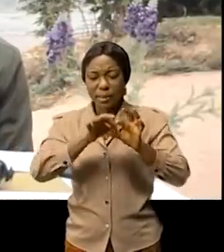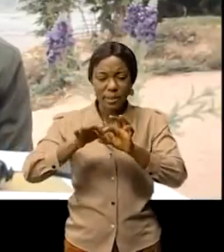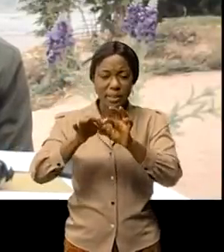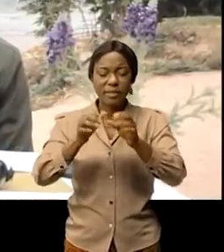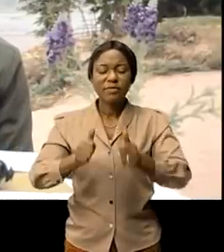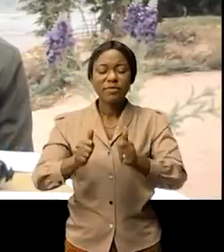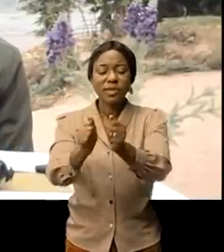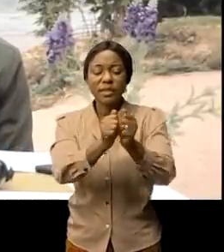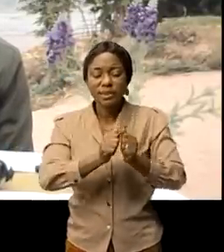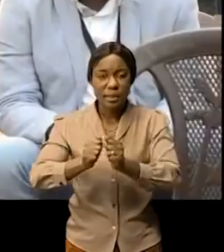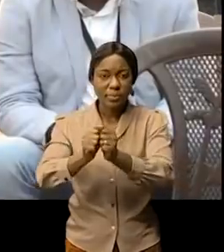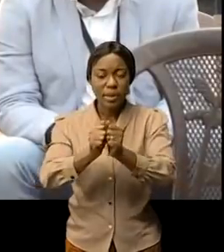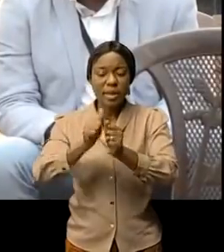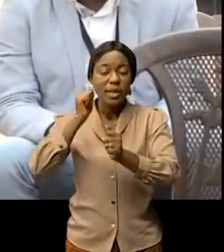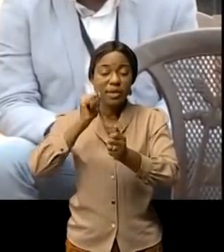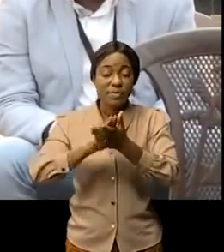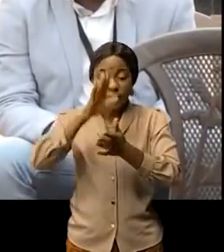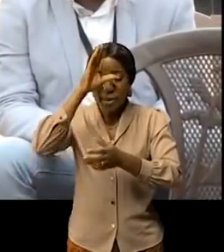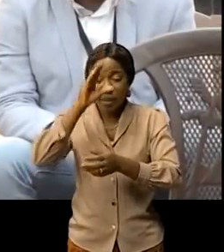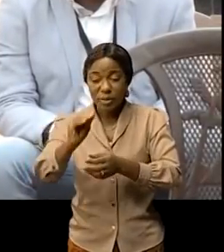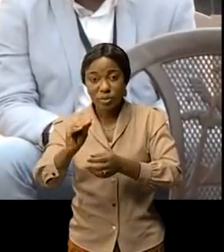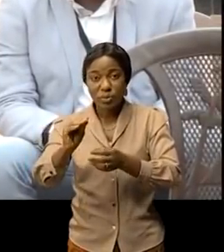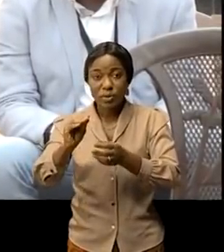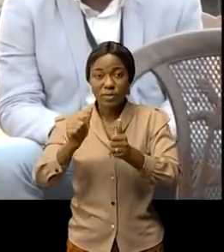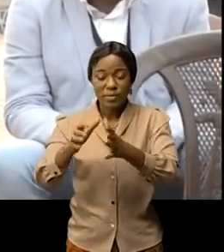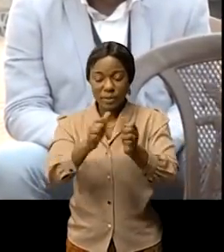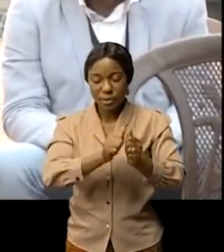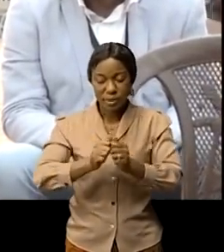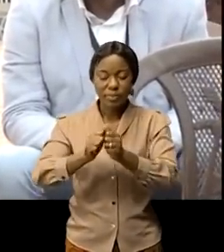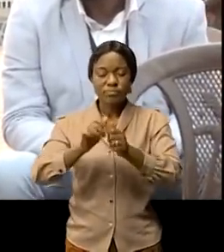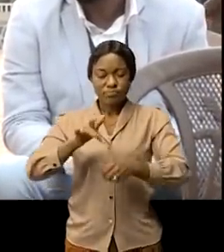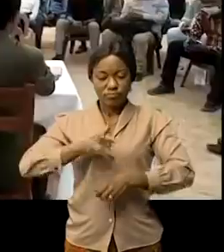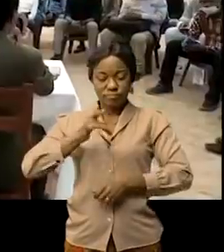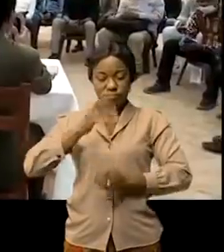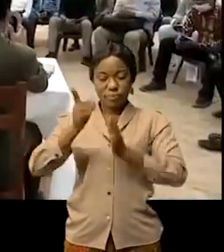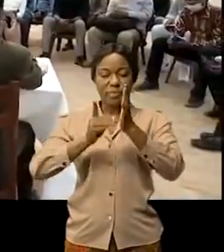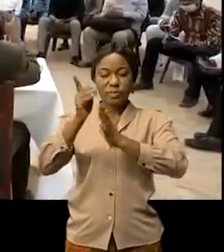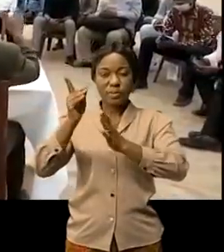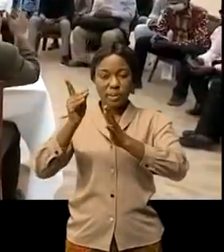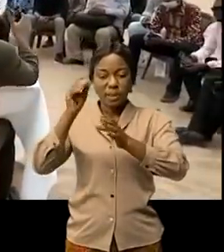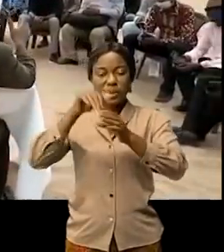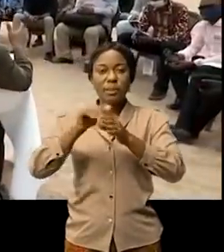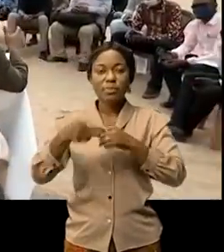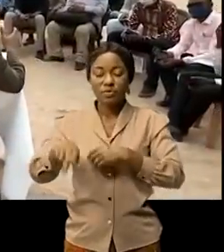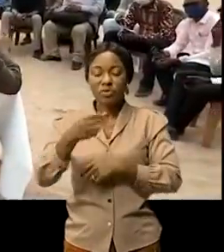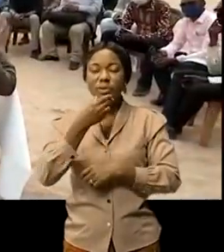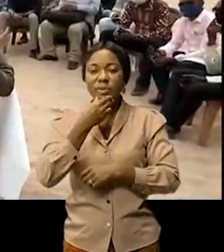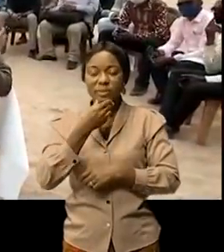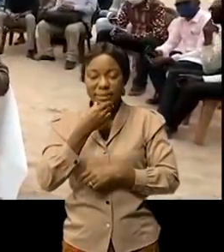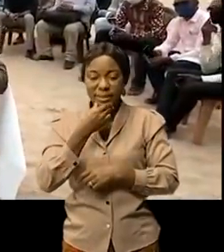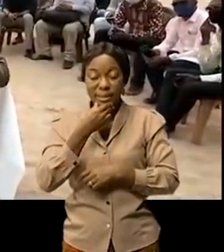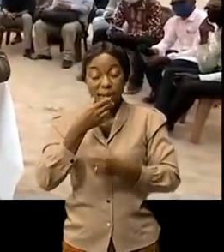ensemble entre les filles et les fils du Kassai émis par les sentiments de développement et de la province du Kassai sous l